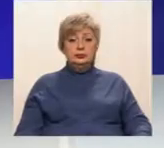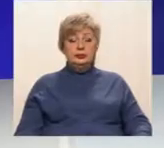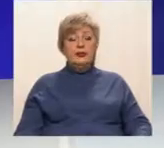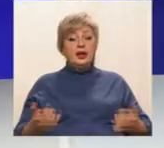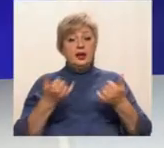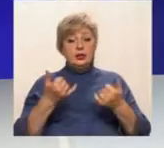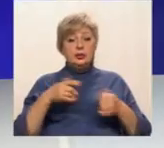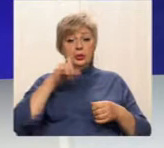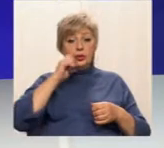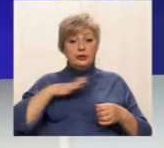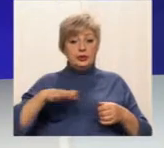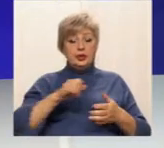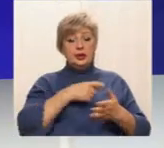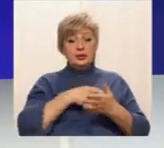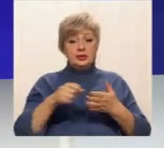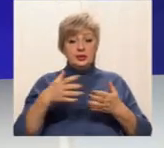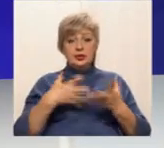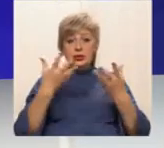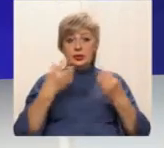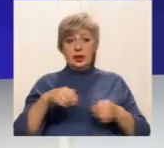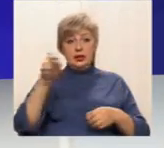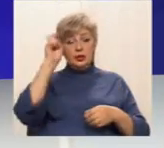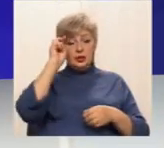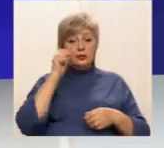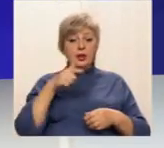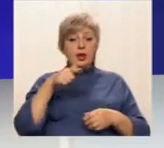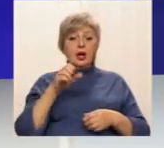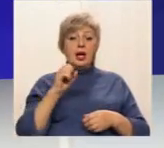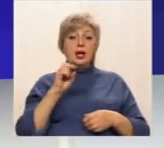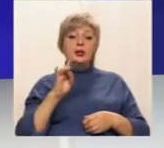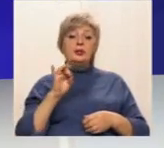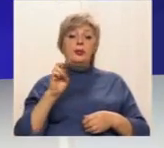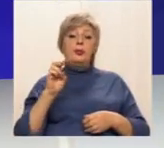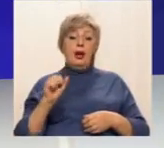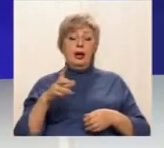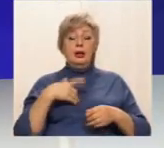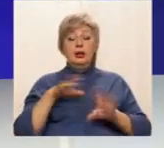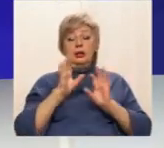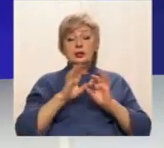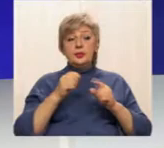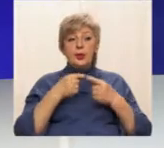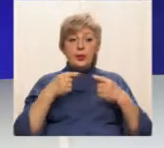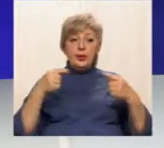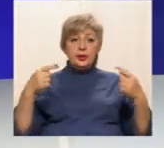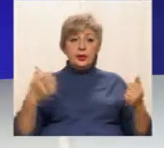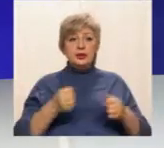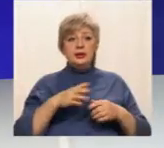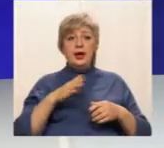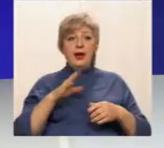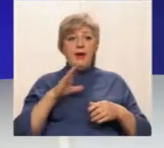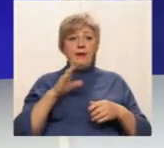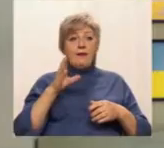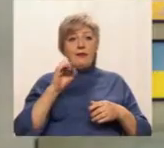Сьогодні в Україні відзначає День державного герба. Краєзнавець Ігор Кочергін розповів про різні версії походження тризубу.